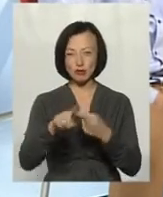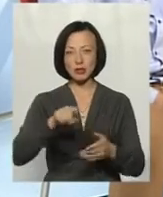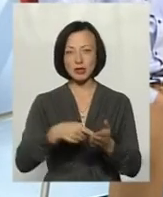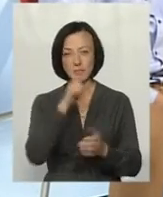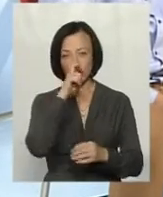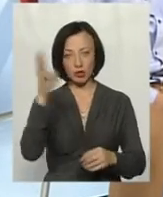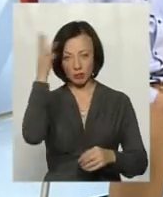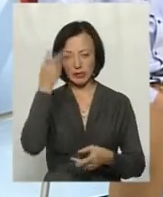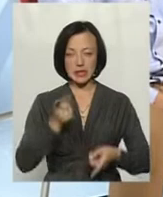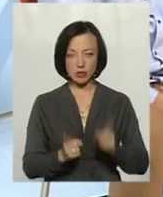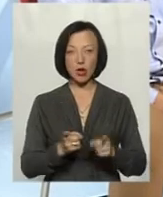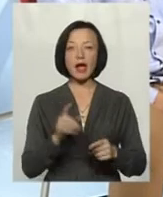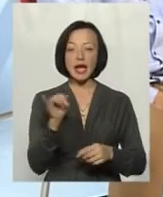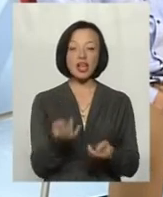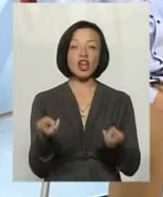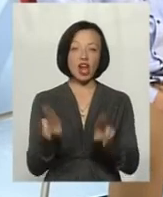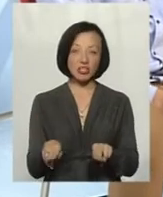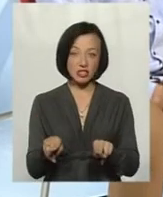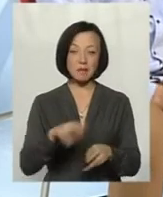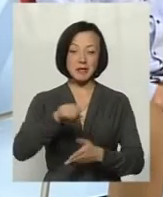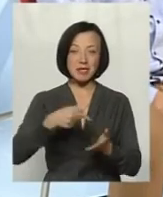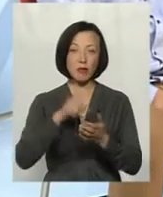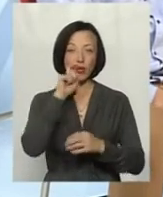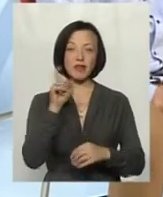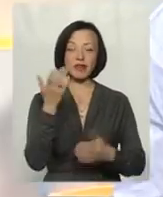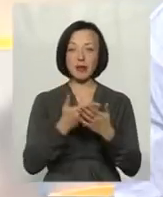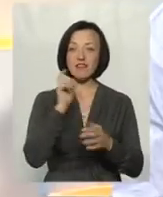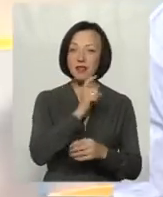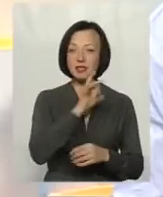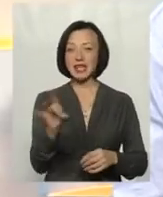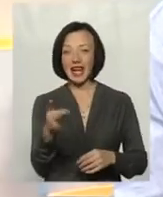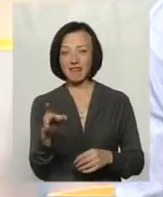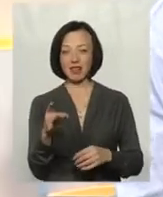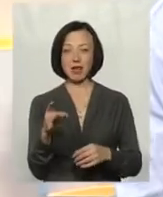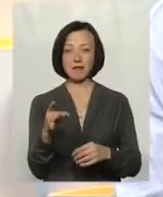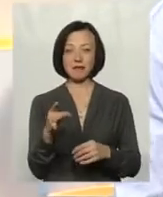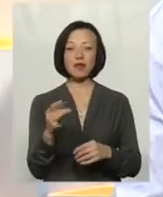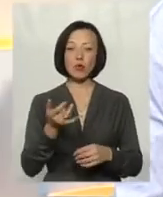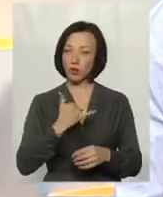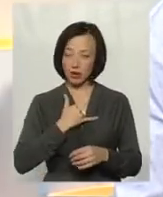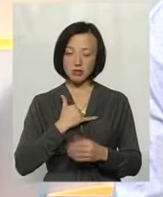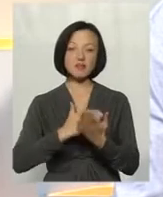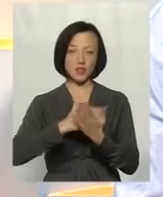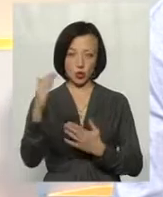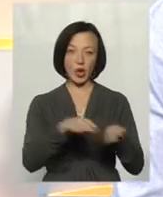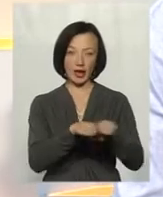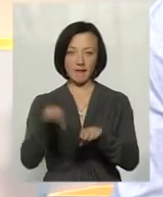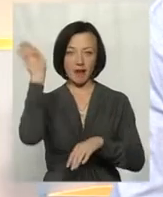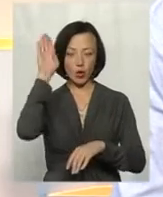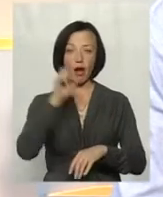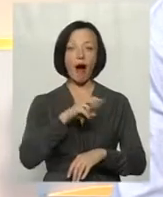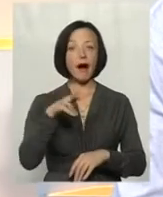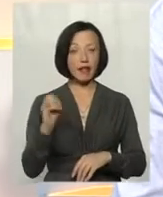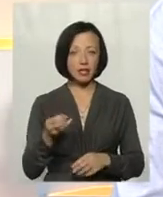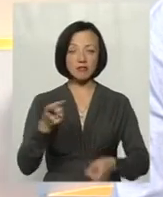досить непогана дійсна. І остальними містами обласного значення Вінницю, Рівне і так далі, то ми на досить високому рівні. Але,